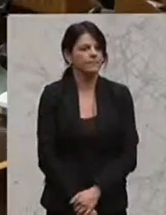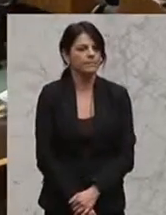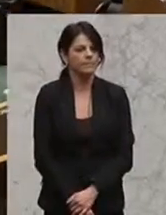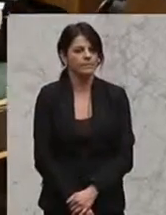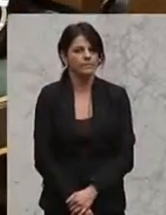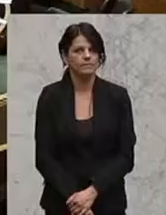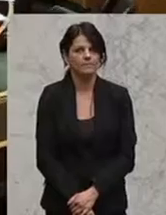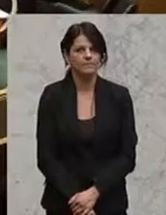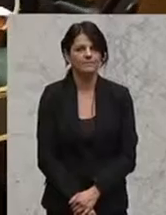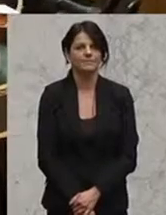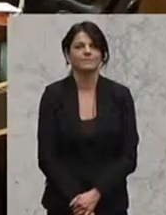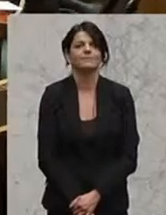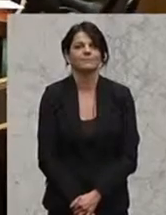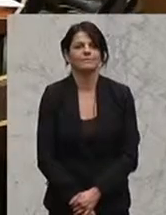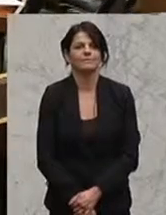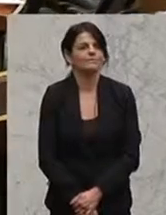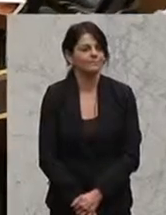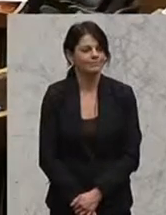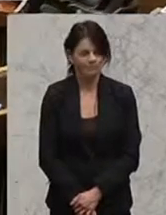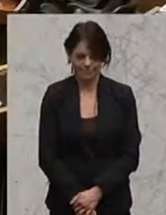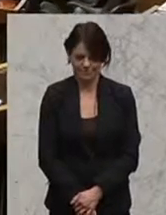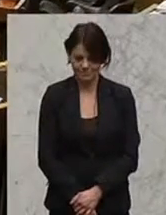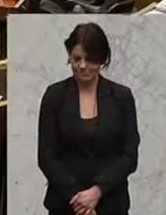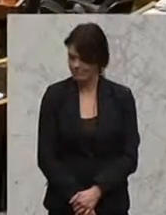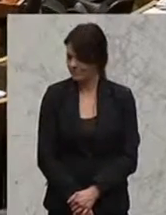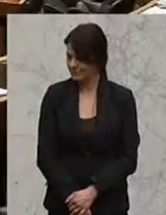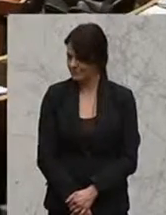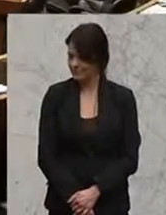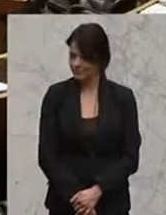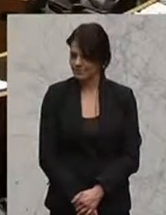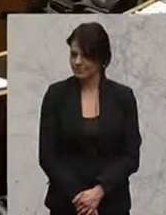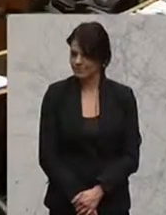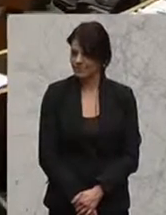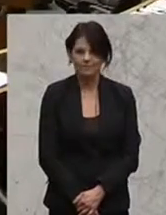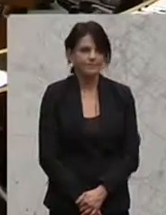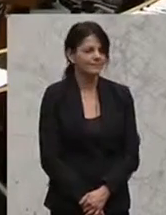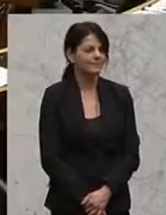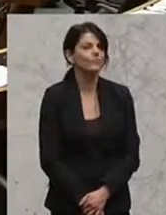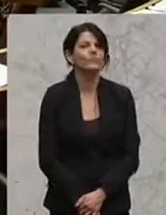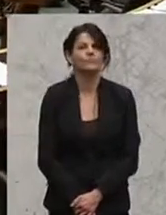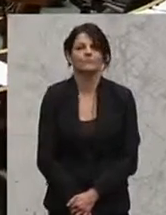Bundesregierung aufgefordert wird, sich entschieden gegen Fremdspionage einzusetzen.